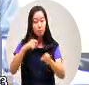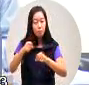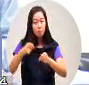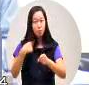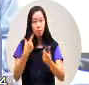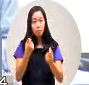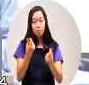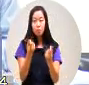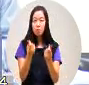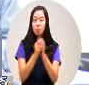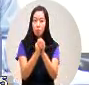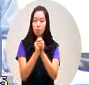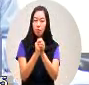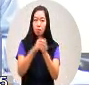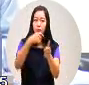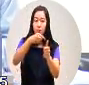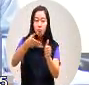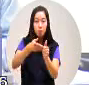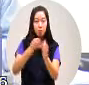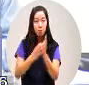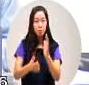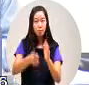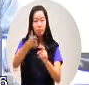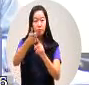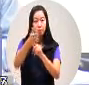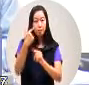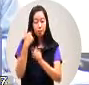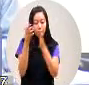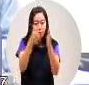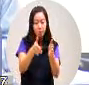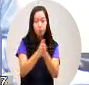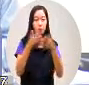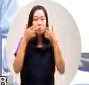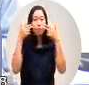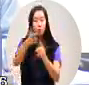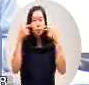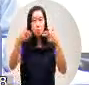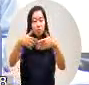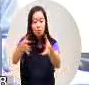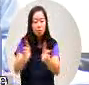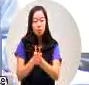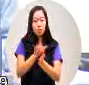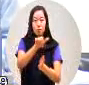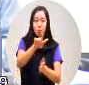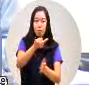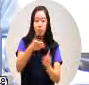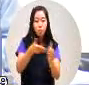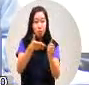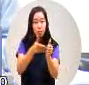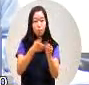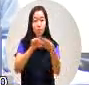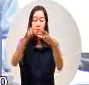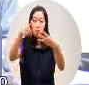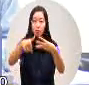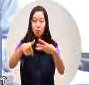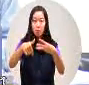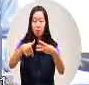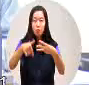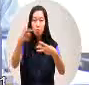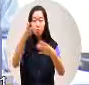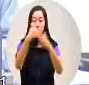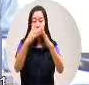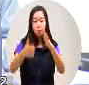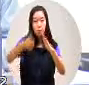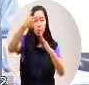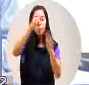说要拜托我们教育局长针对原住民的失职培育主任校长